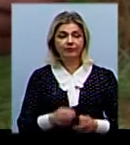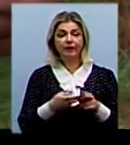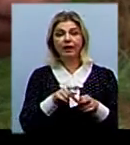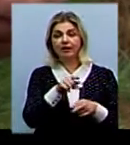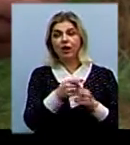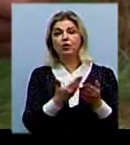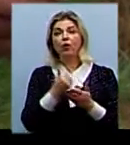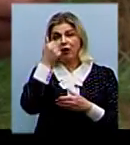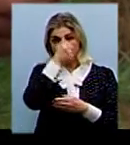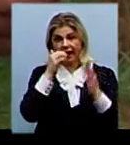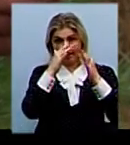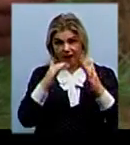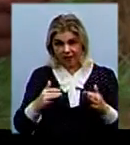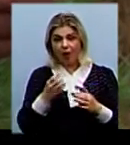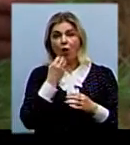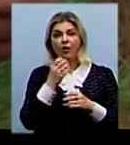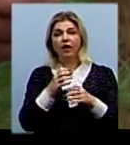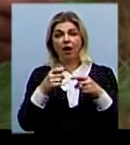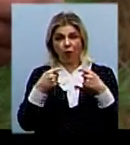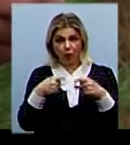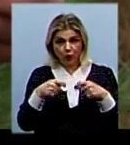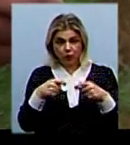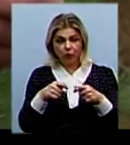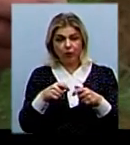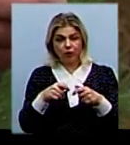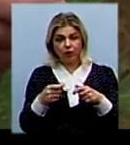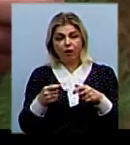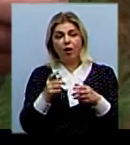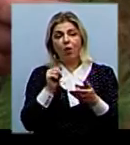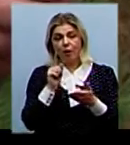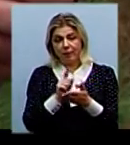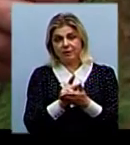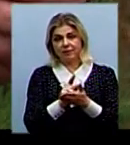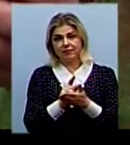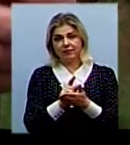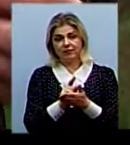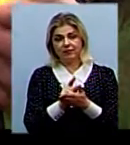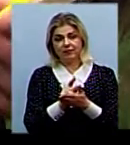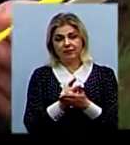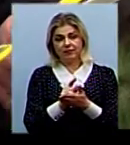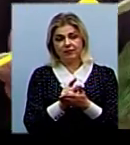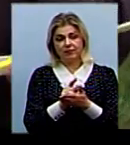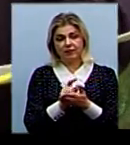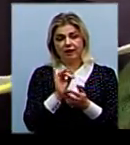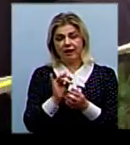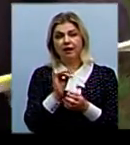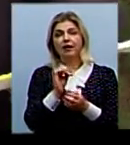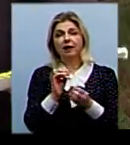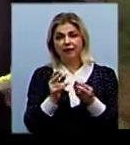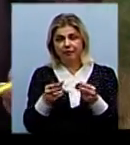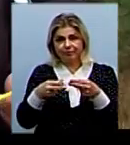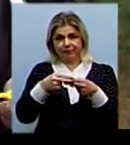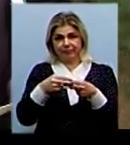відпускі обов'язково відпускається люба чалинка і забірковується